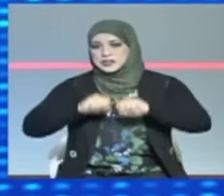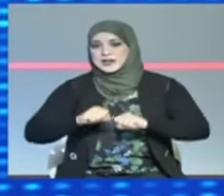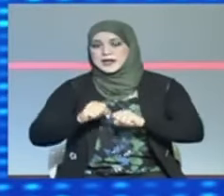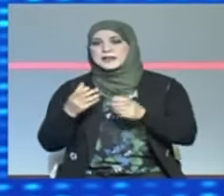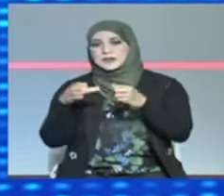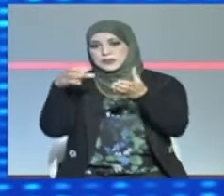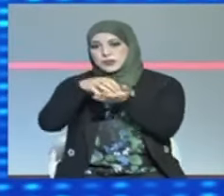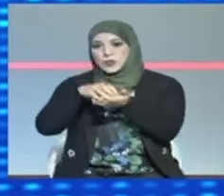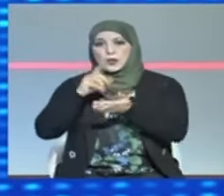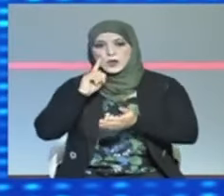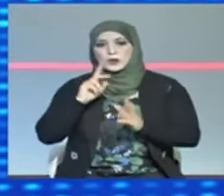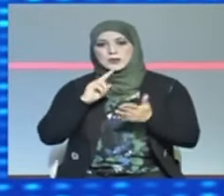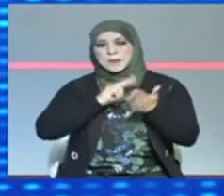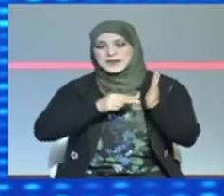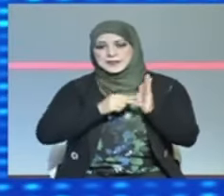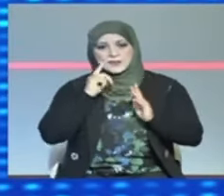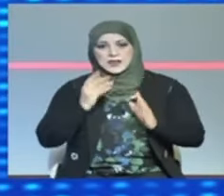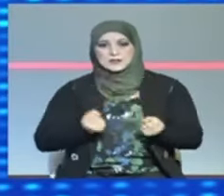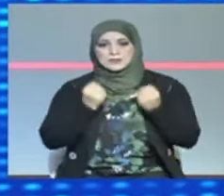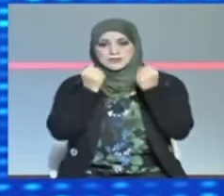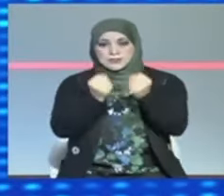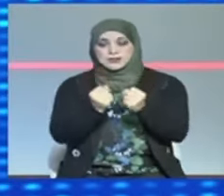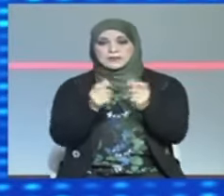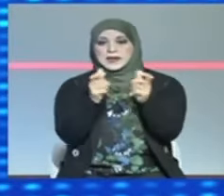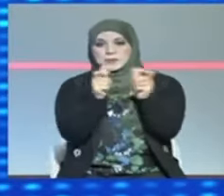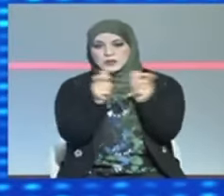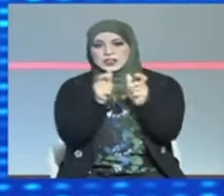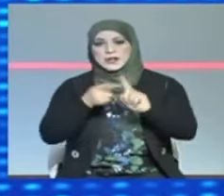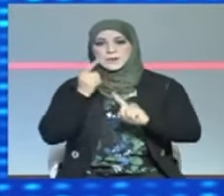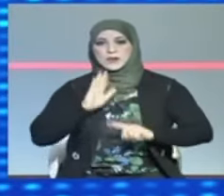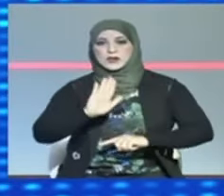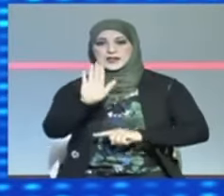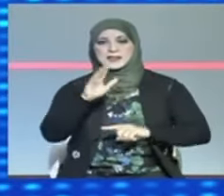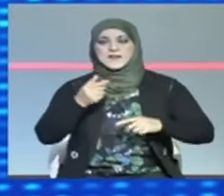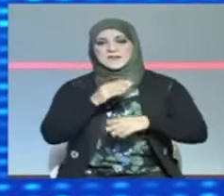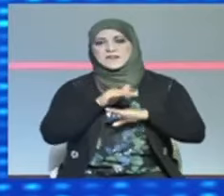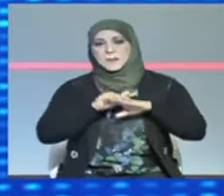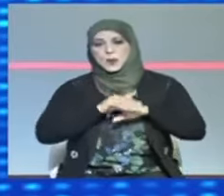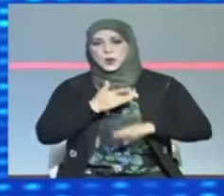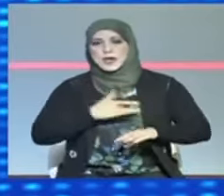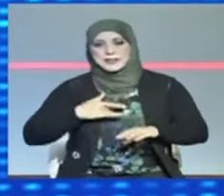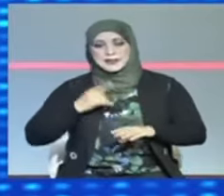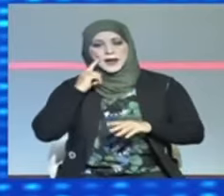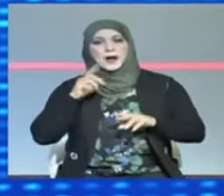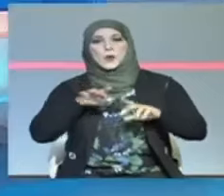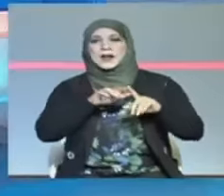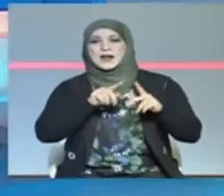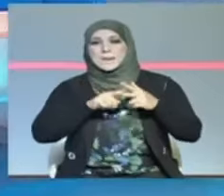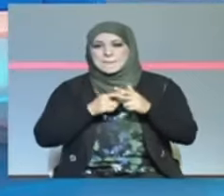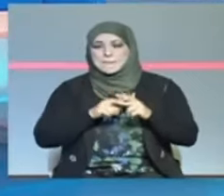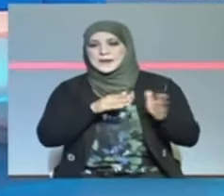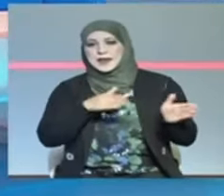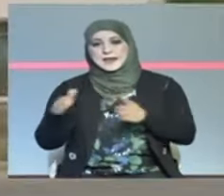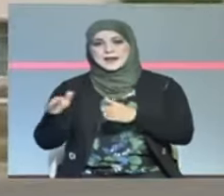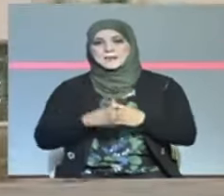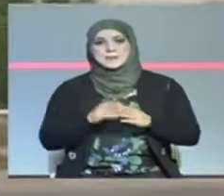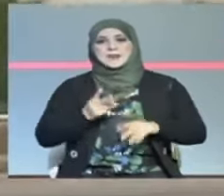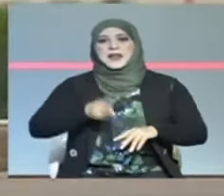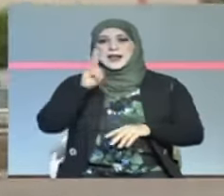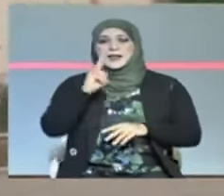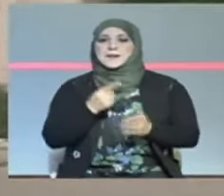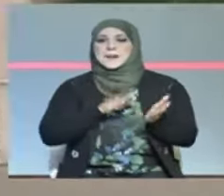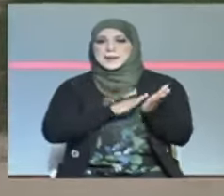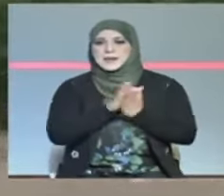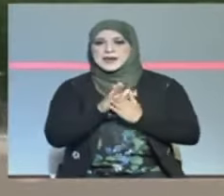اتفاق سيعزز نشاط المؤسسات المختصة في قطاعي الصحة والميكانيك أكثر من مليار